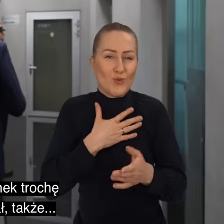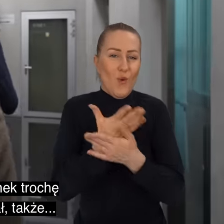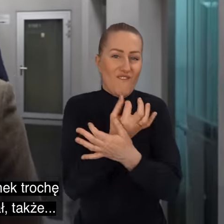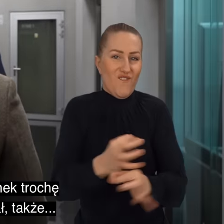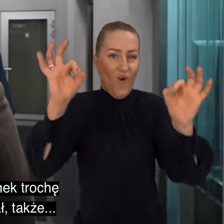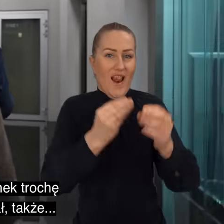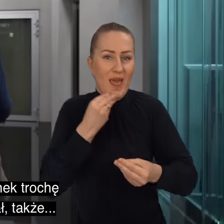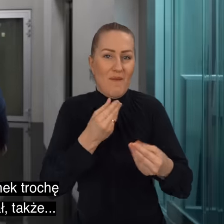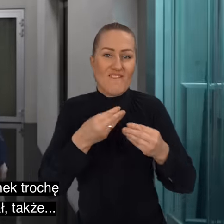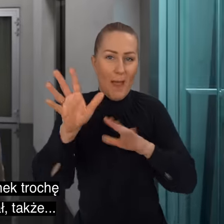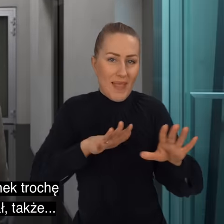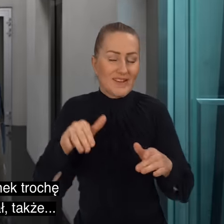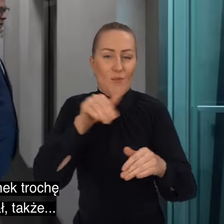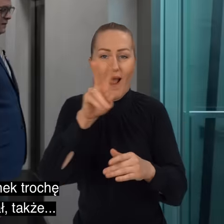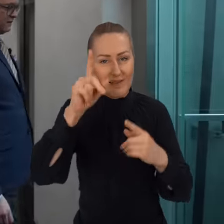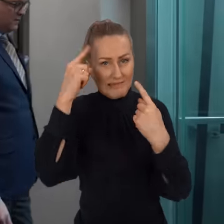rozwiązał.